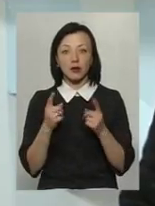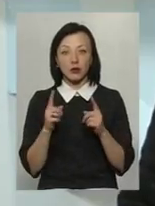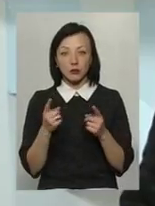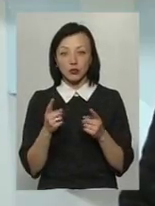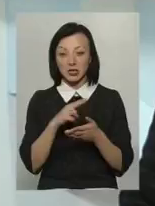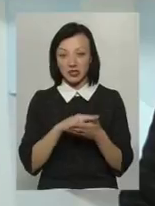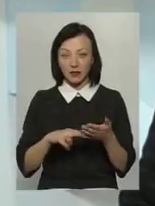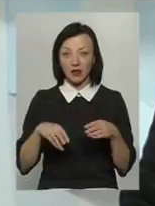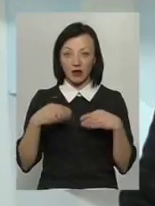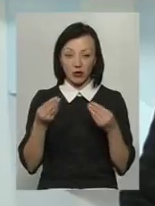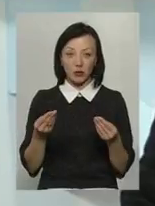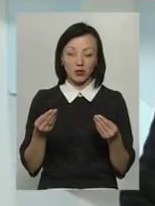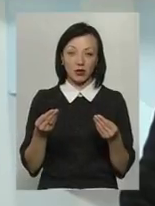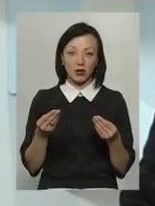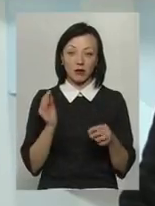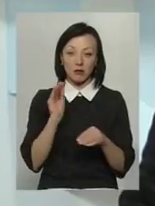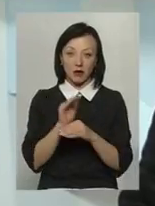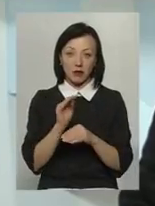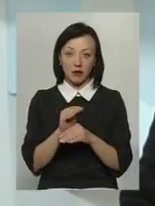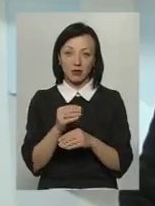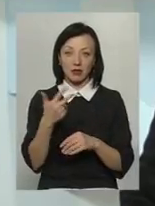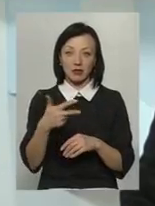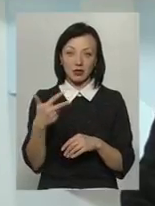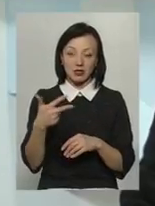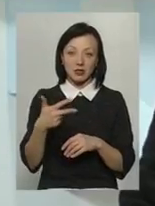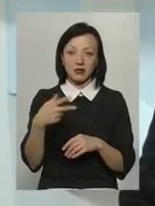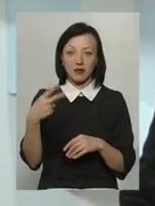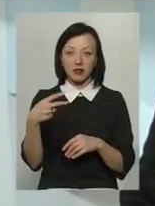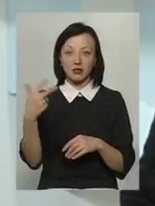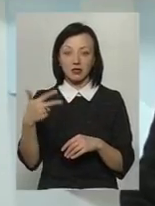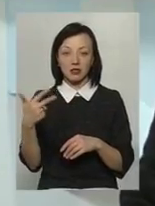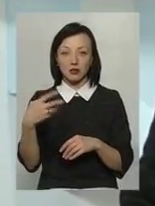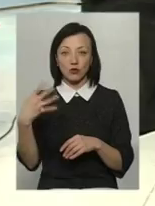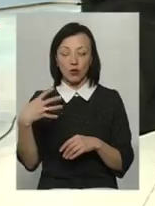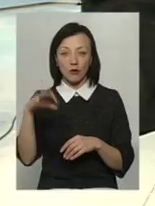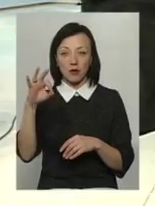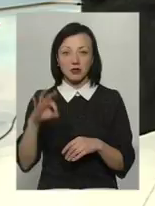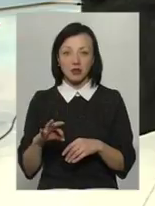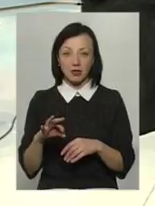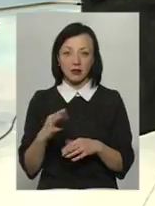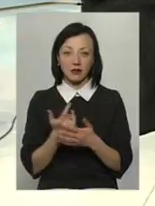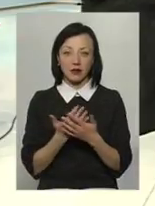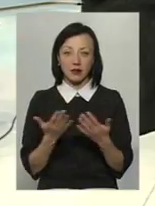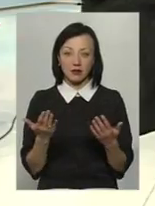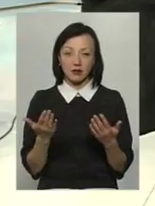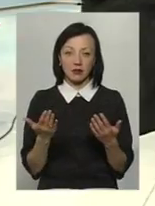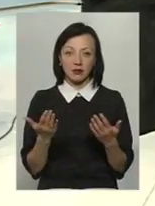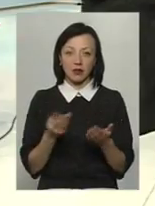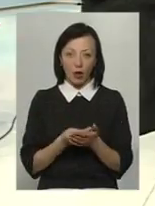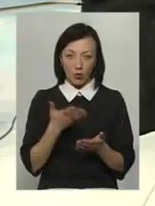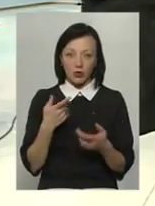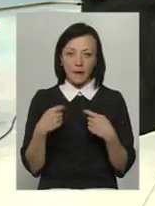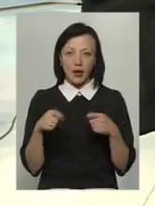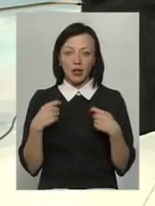сертифікат дають прибави, там 20-40% разных, ну, дороже